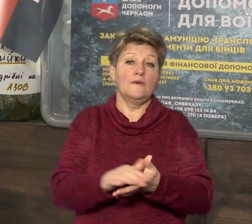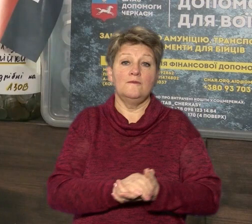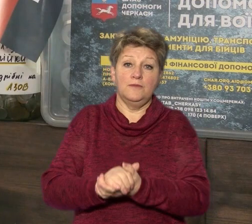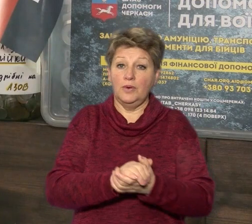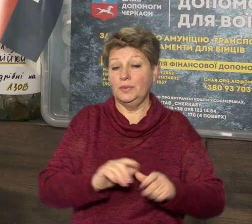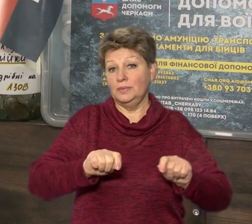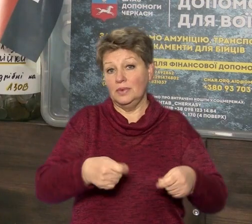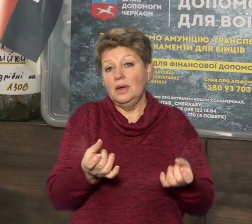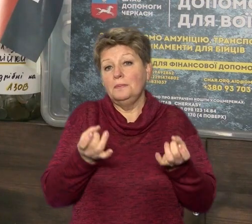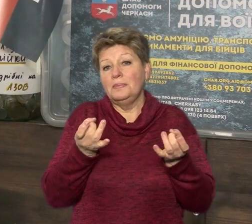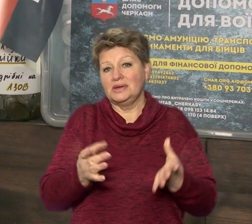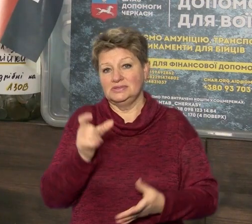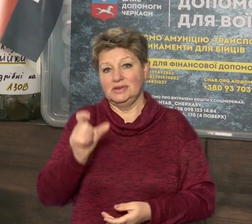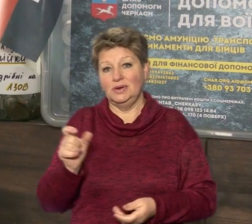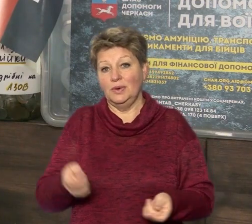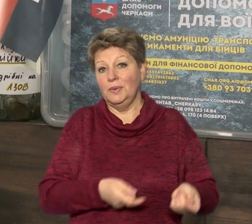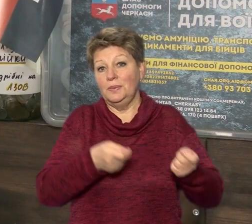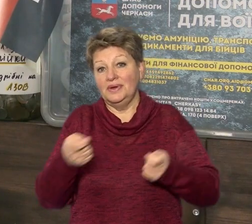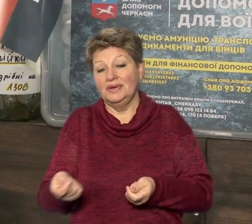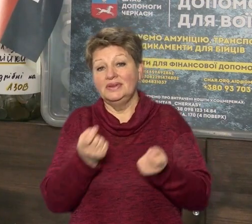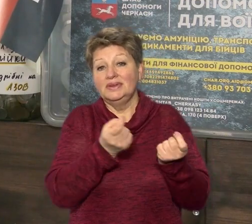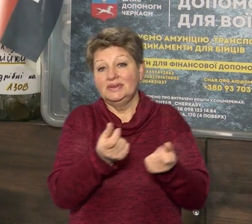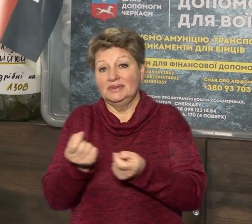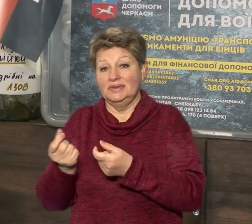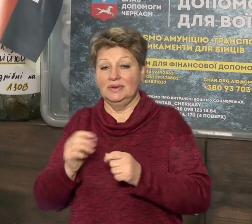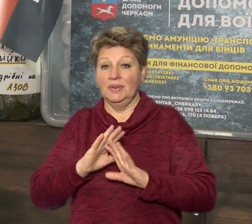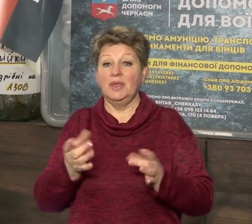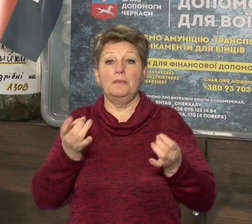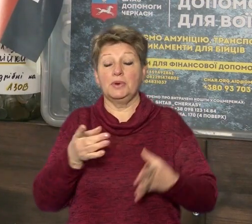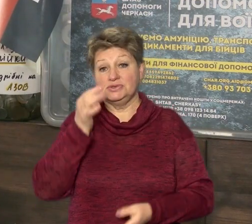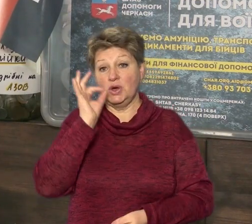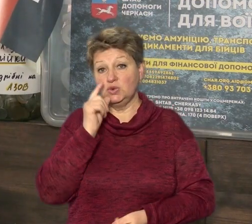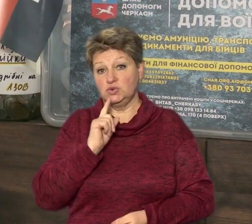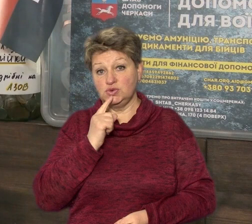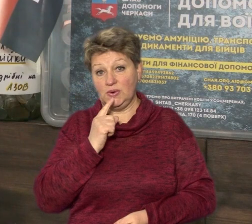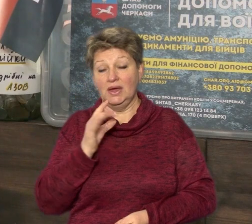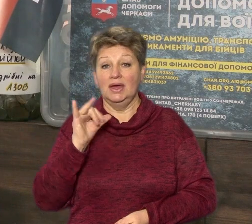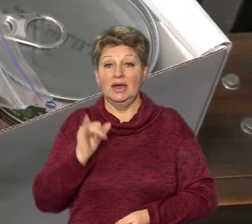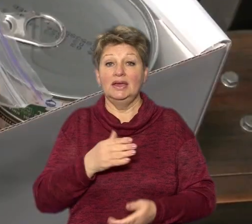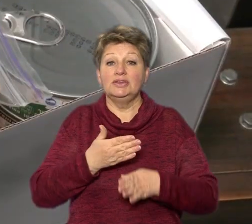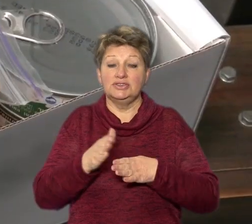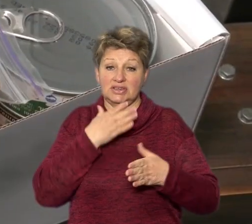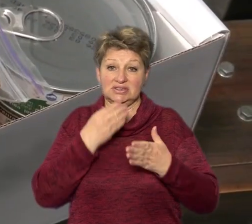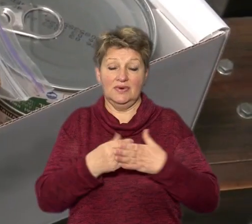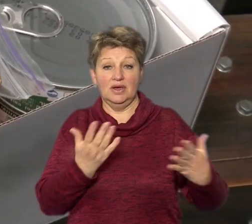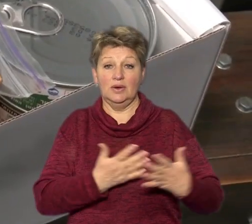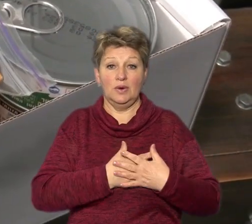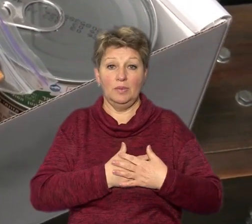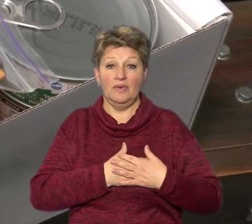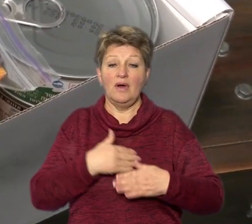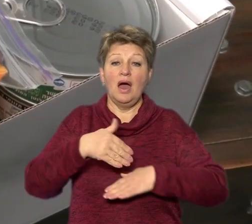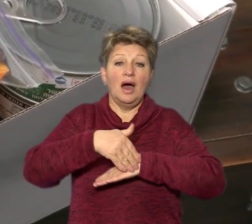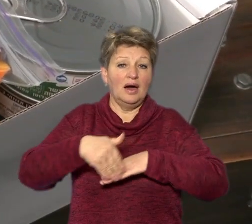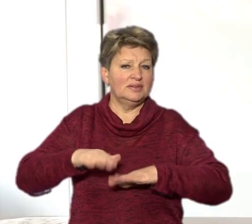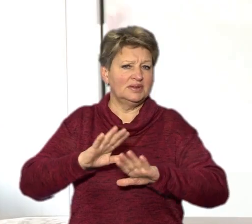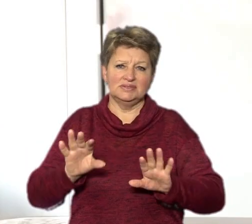а що це прості люди принесли від себе якусь крихту. Це не просто про цукерки, це все-таки про якусь частинку своєї любові. Каже, адресата не обирала,